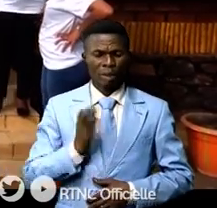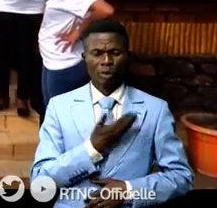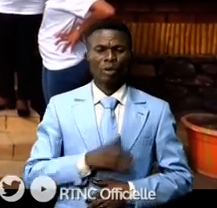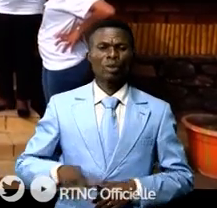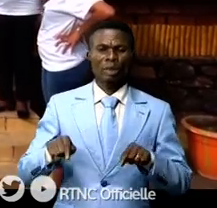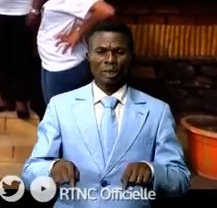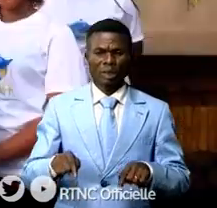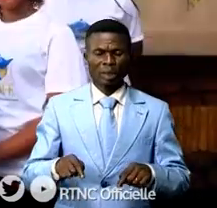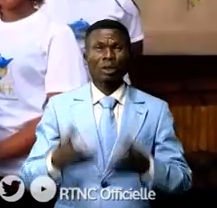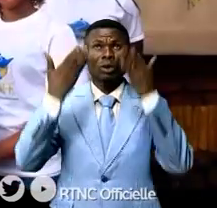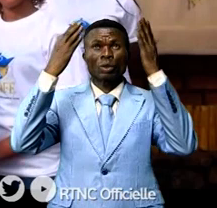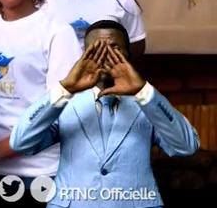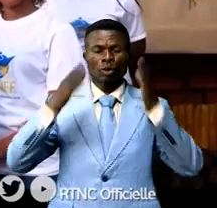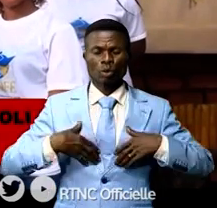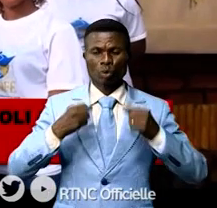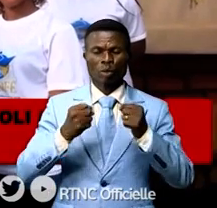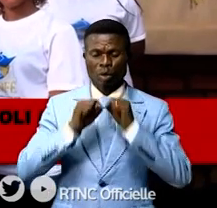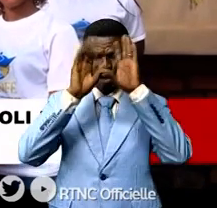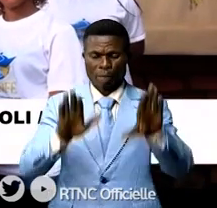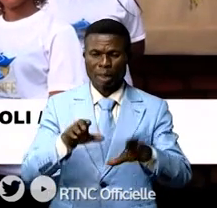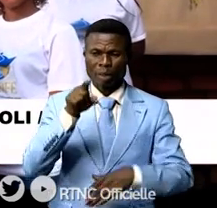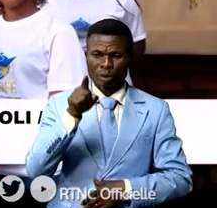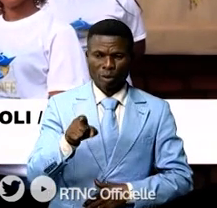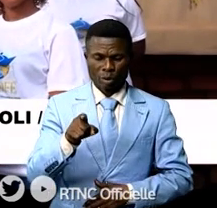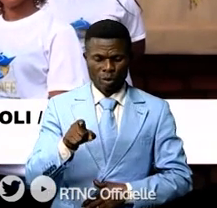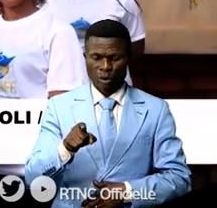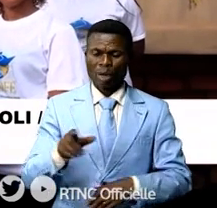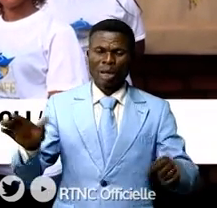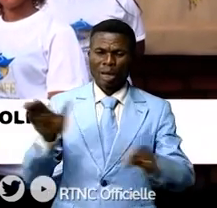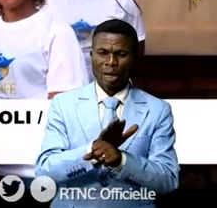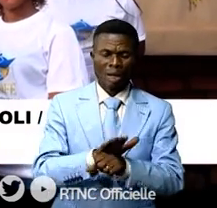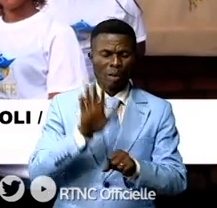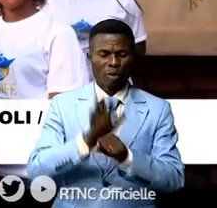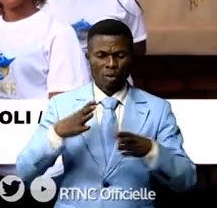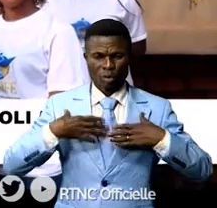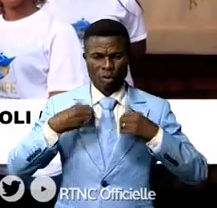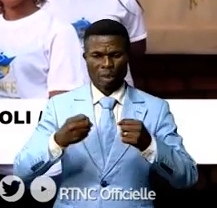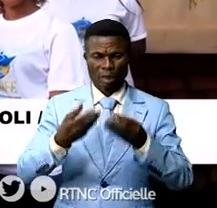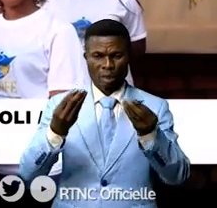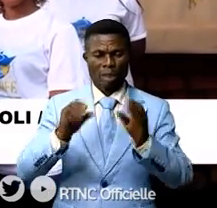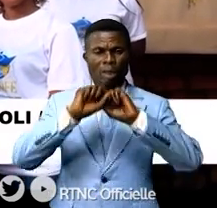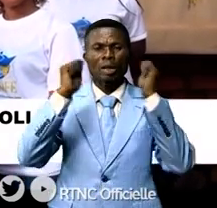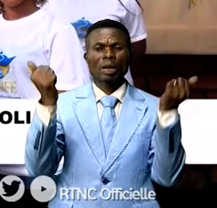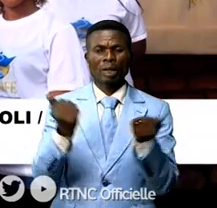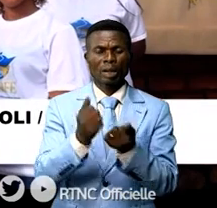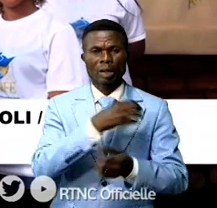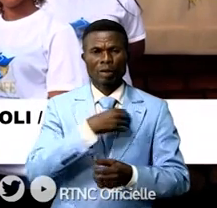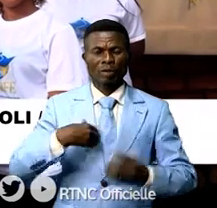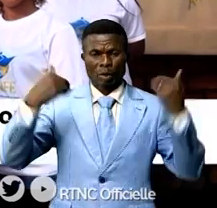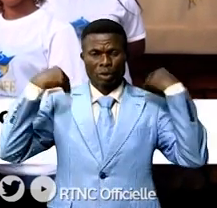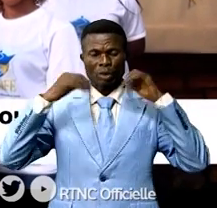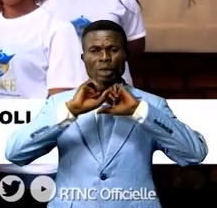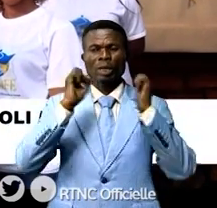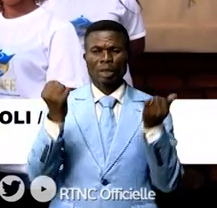que l'éternel des armées vous bénisse et vous comble de ses grâces pour l'association des femmes chefs d